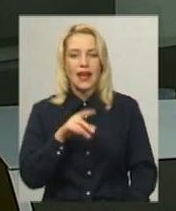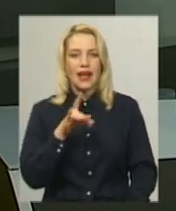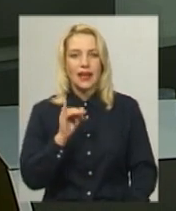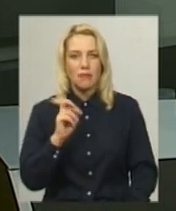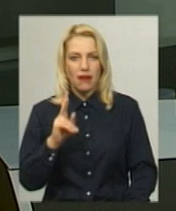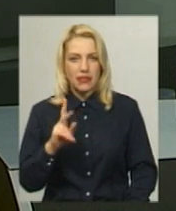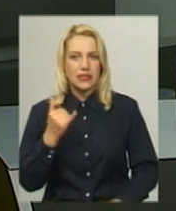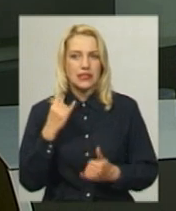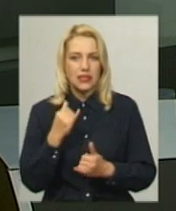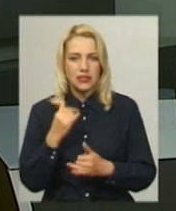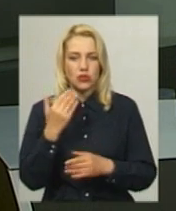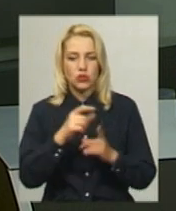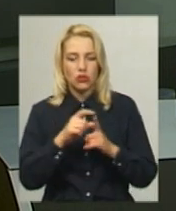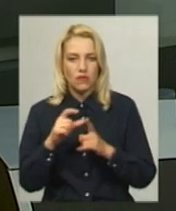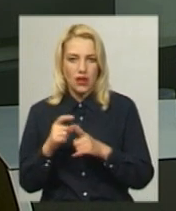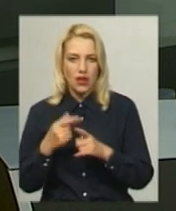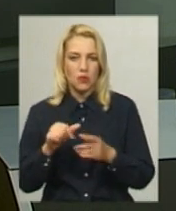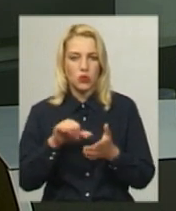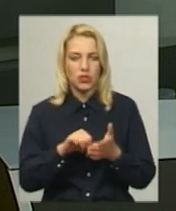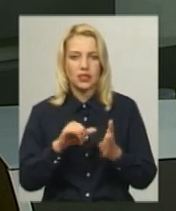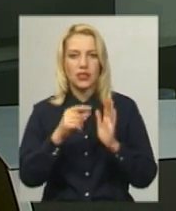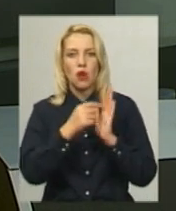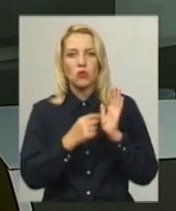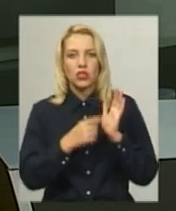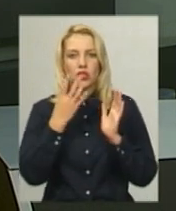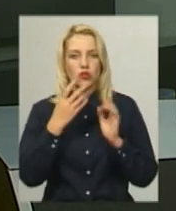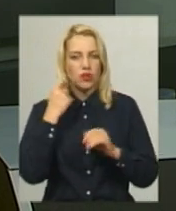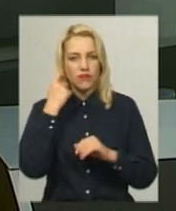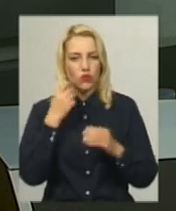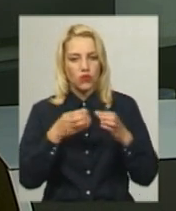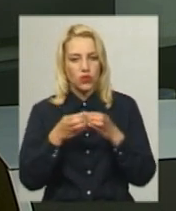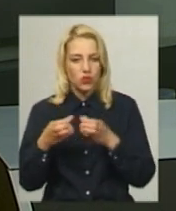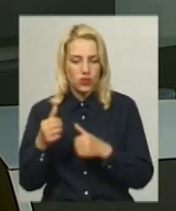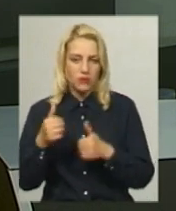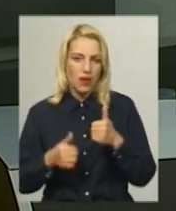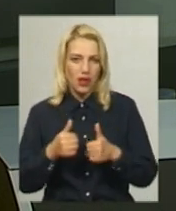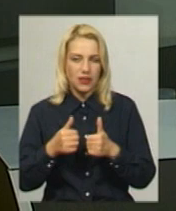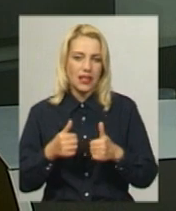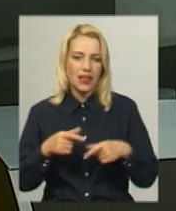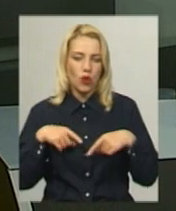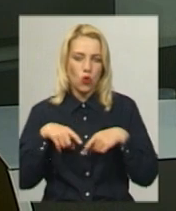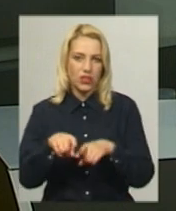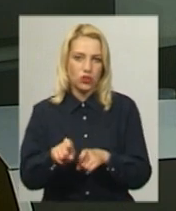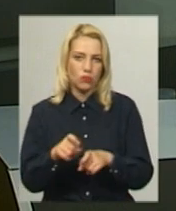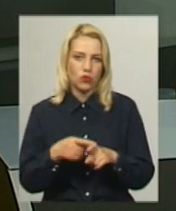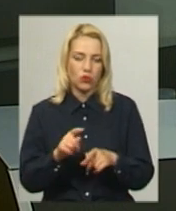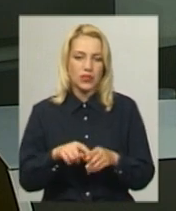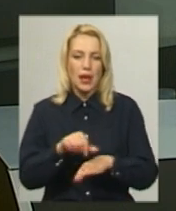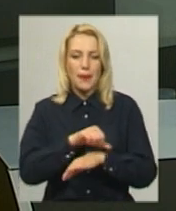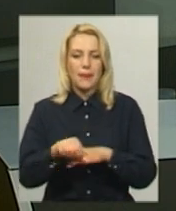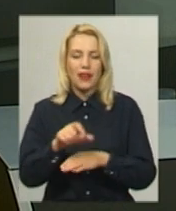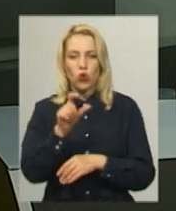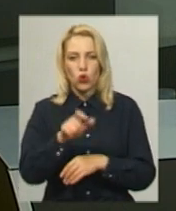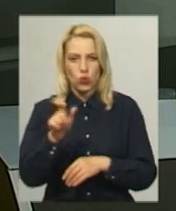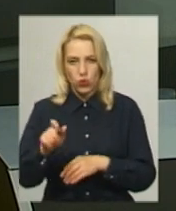За його словами, сьогодні учасники, поділені на чотиривікові групи, змагалися в легкоатлетичному кросі. Прикордонники до 30